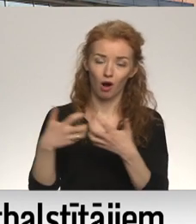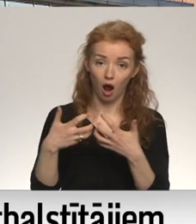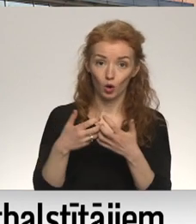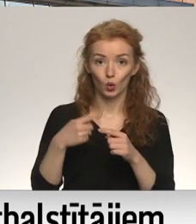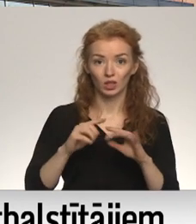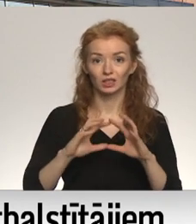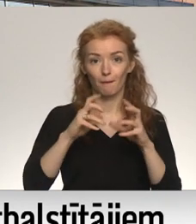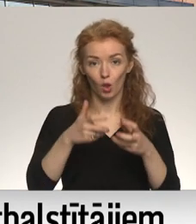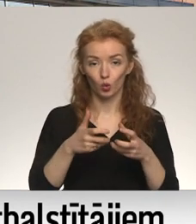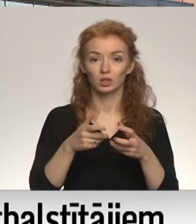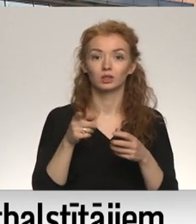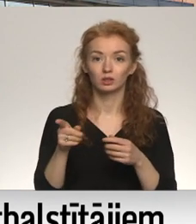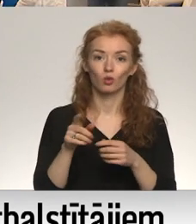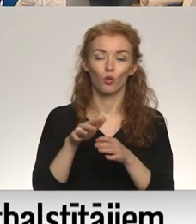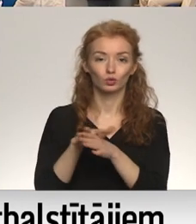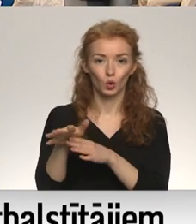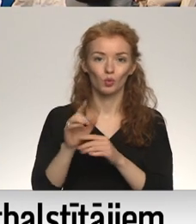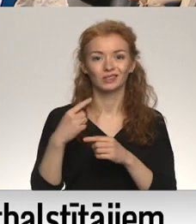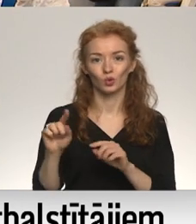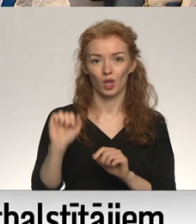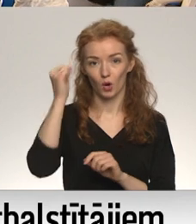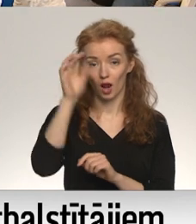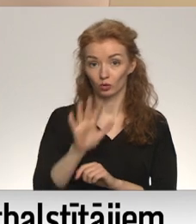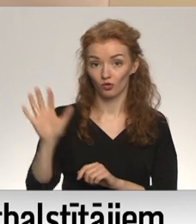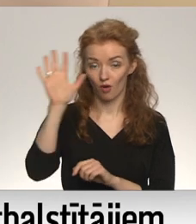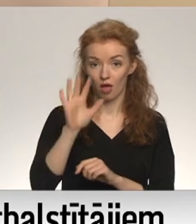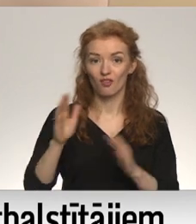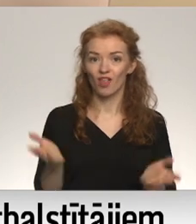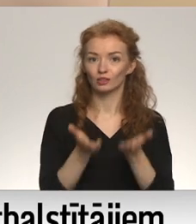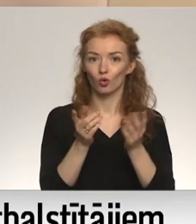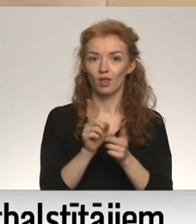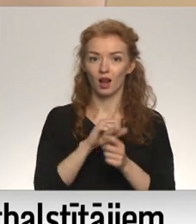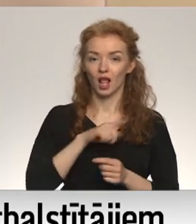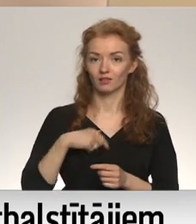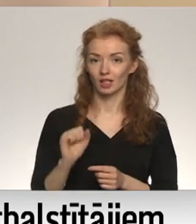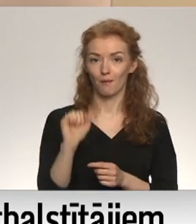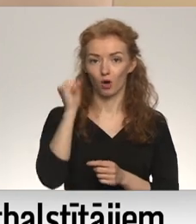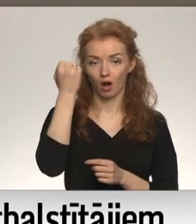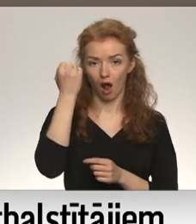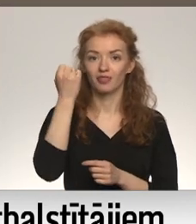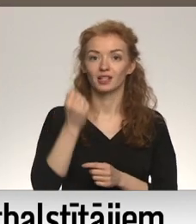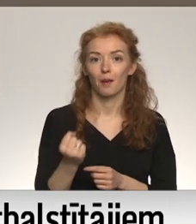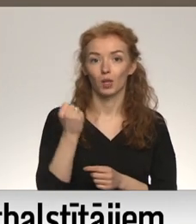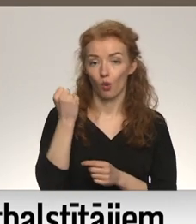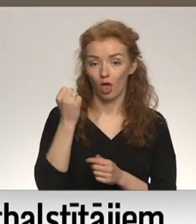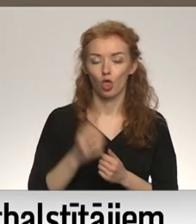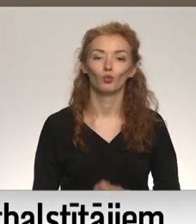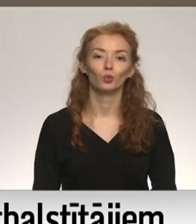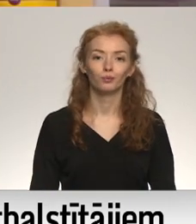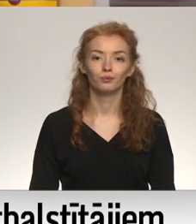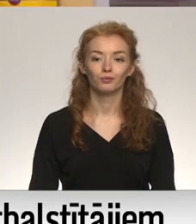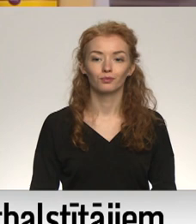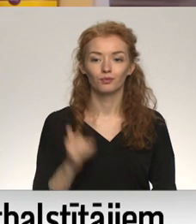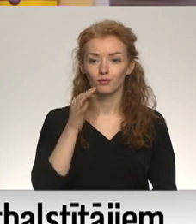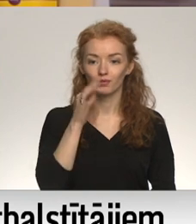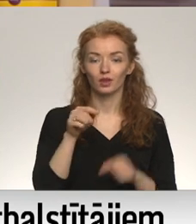startautiskas sodāmas noziegumus pret citu demokrātisku valsti, veicinātu arī Latvijas demokrātiskās iekārtas apdraudējumu. Tās ir ļoti